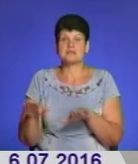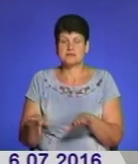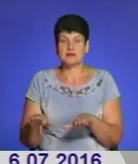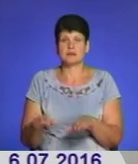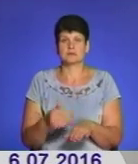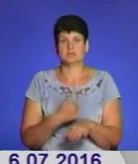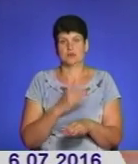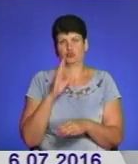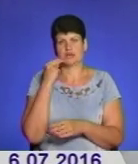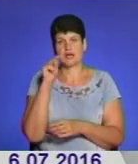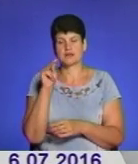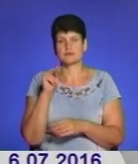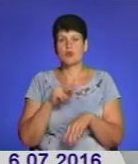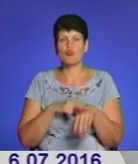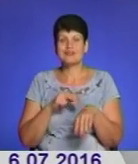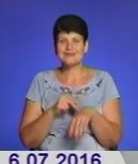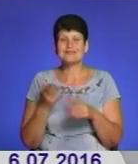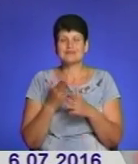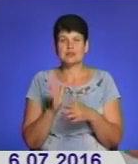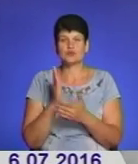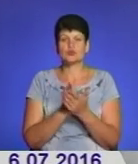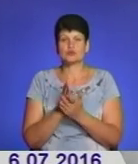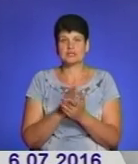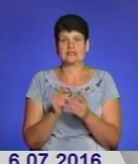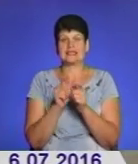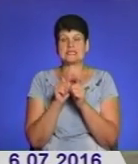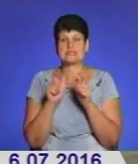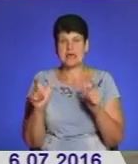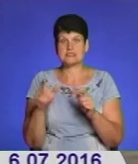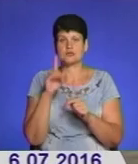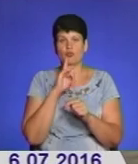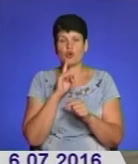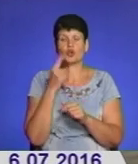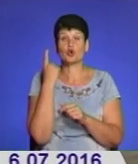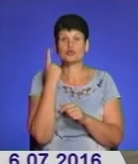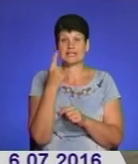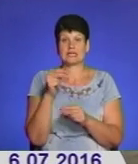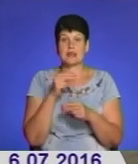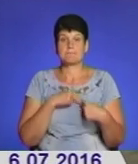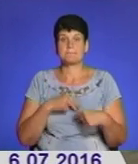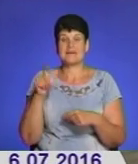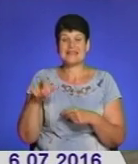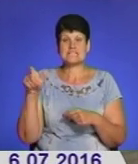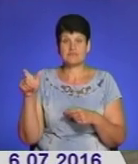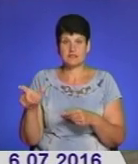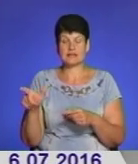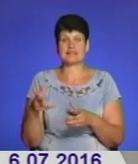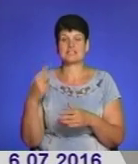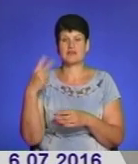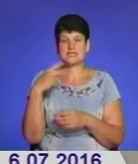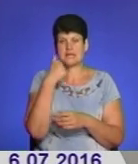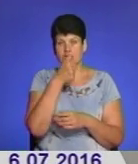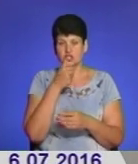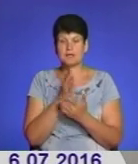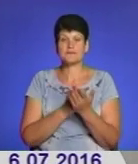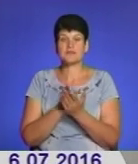бажає бути кращим. Поліцейському, котрий нестиме службу на станції, а це допоки лише один працівник, проте досвідчений з майже 20-річним